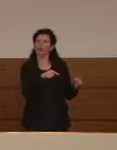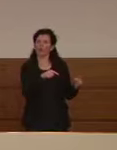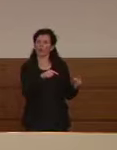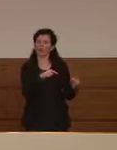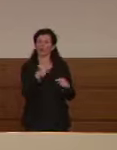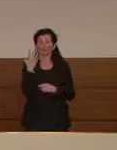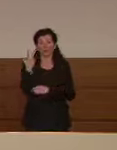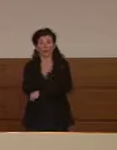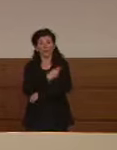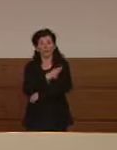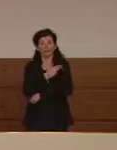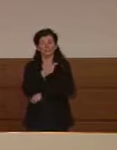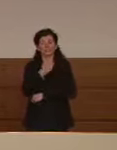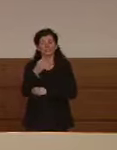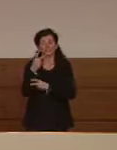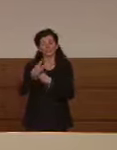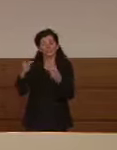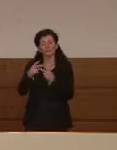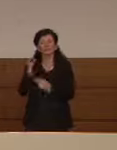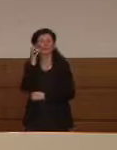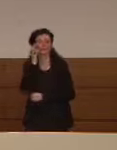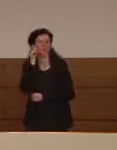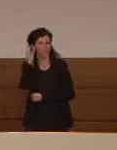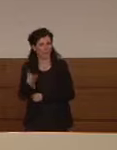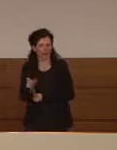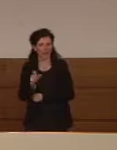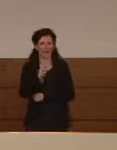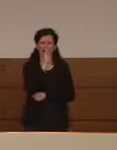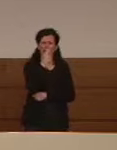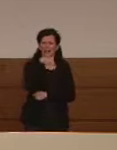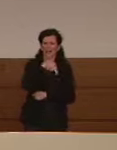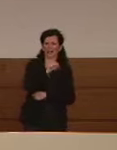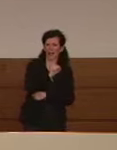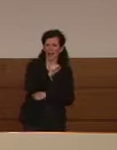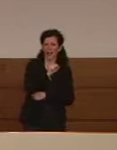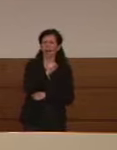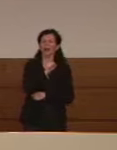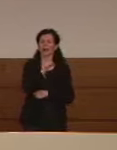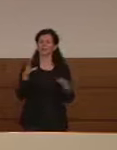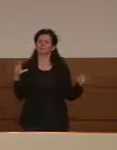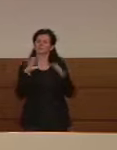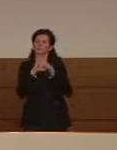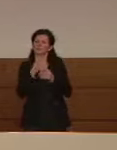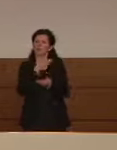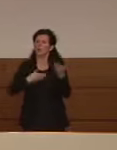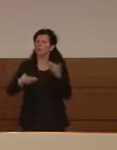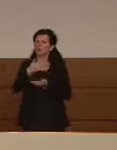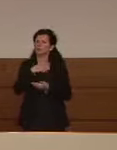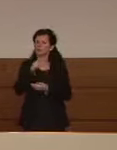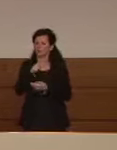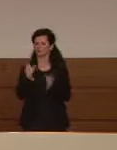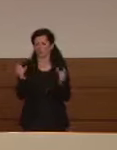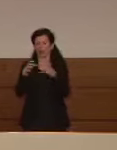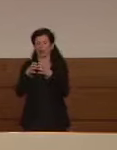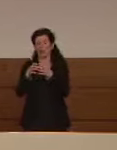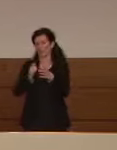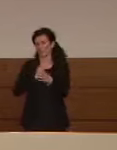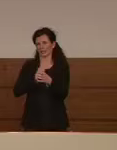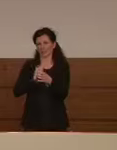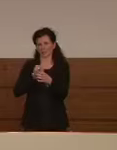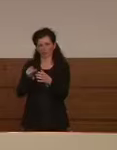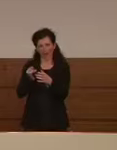tra i quali un vaccino a mRNA dell'NIH in collaborazione con una company privata